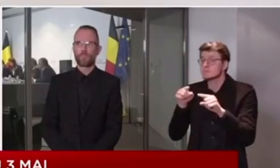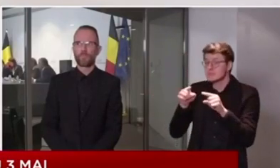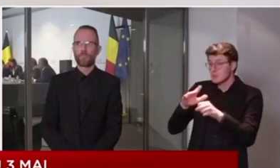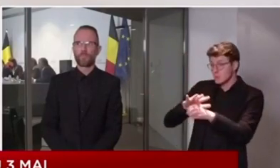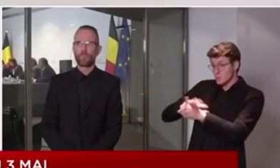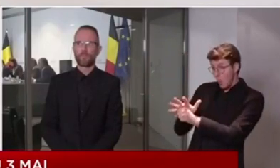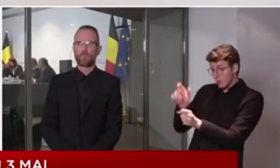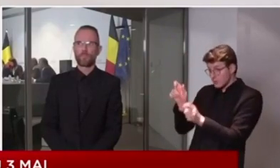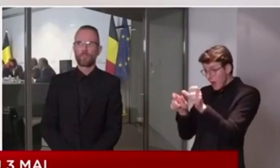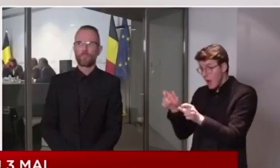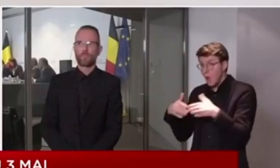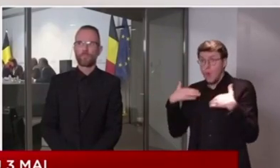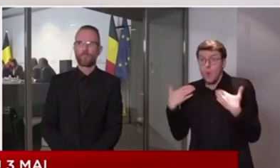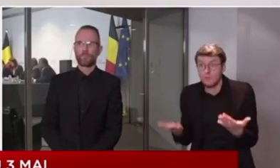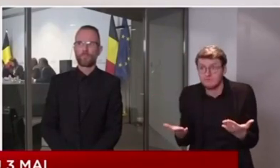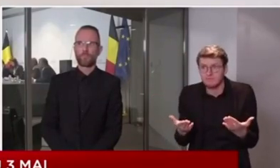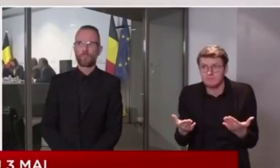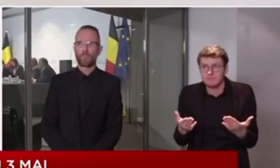au Covid-19.